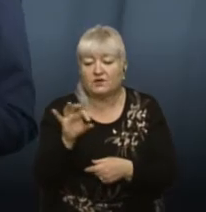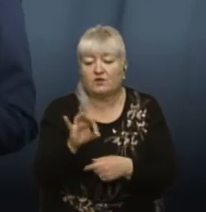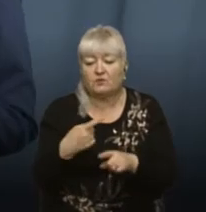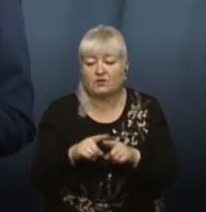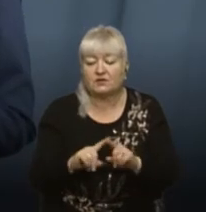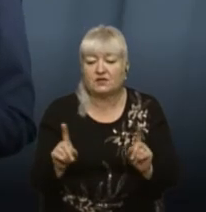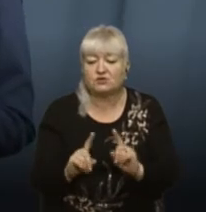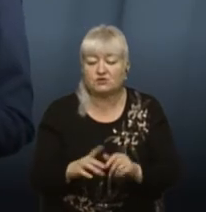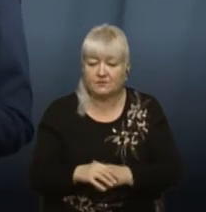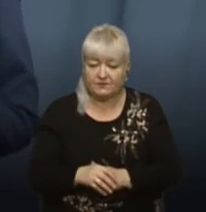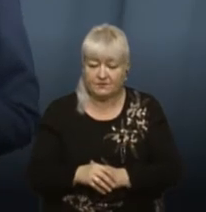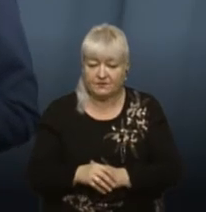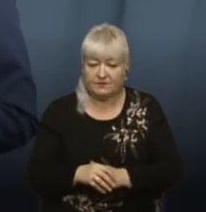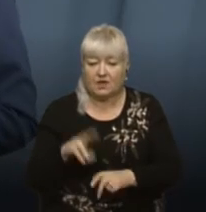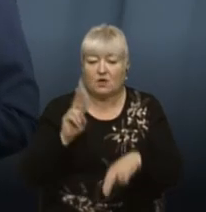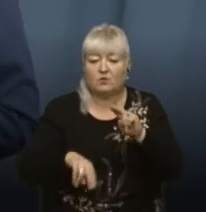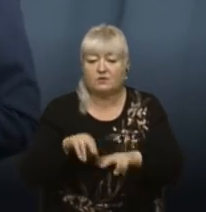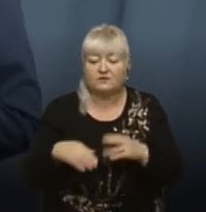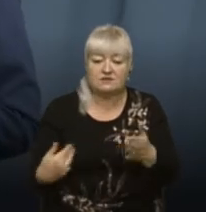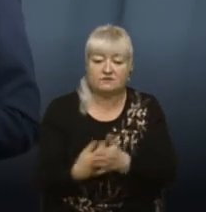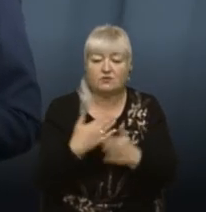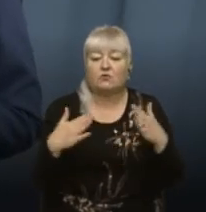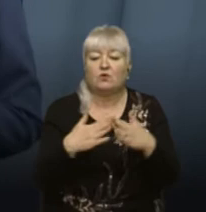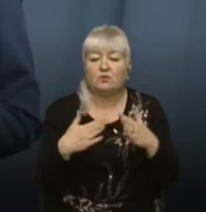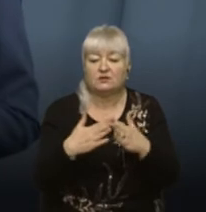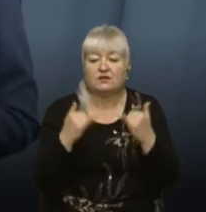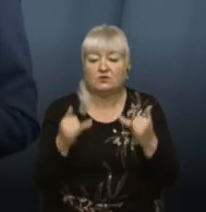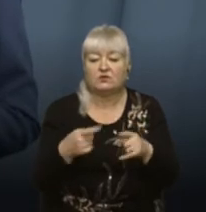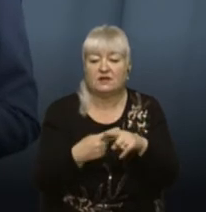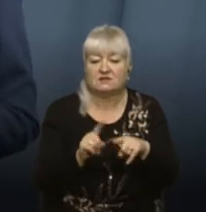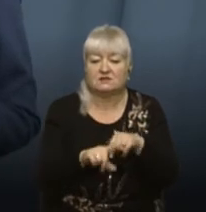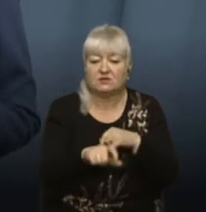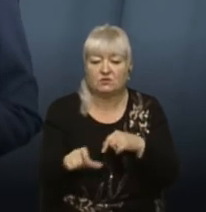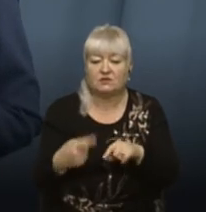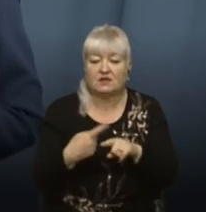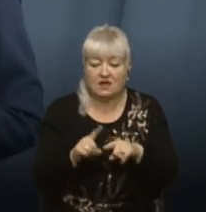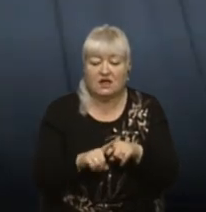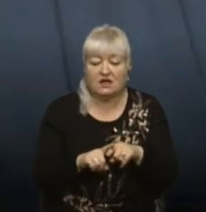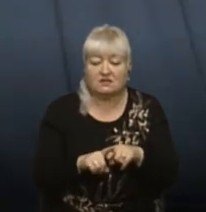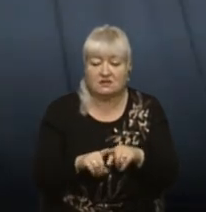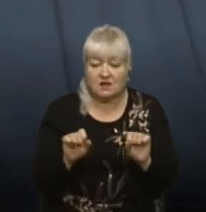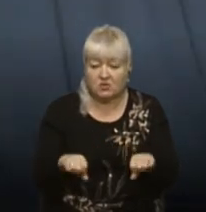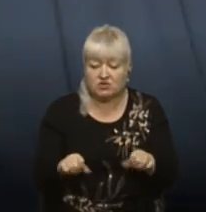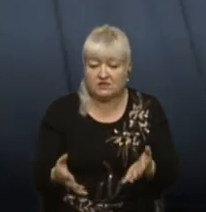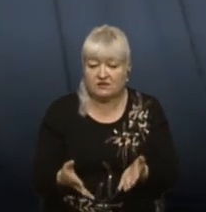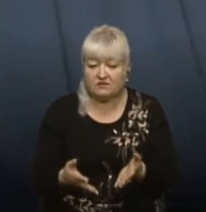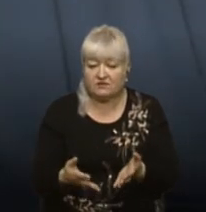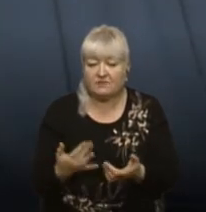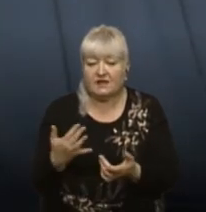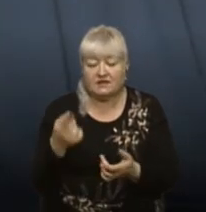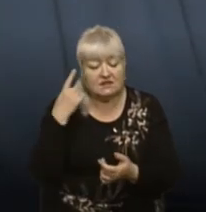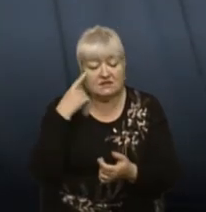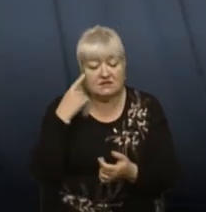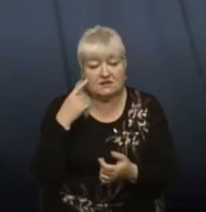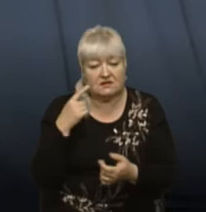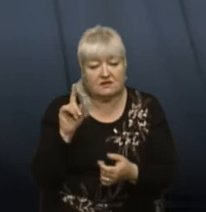прибудівництво нового будинку для цих людей. Чи це взагалі можливо? Наскільки мені було відомо, теж спілкувався